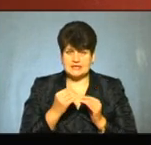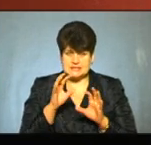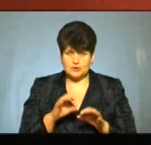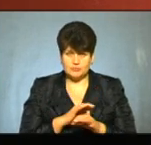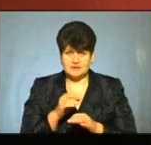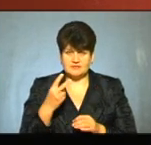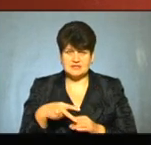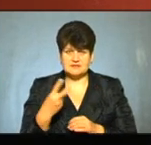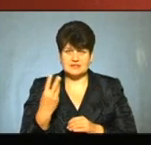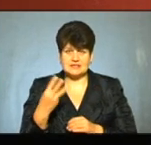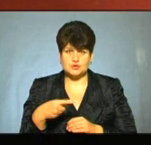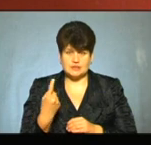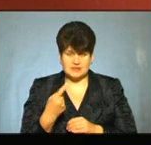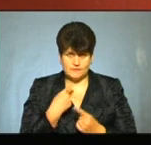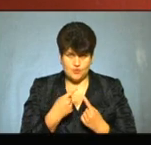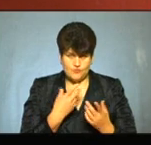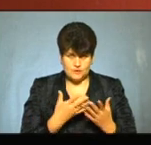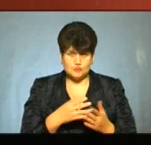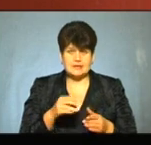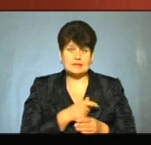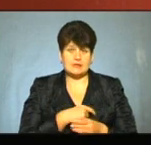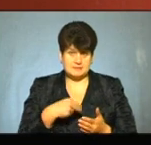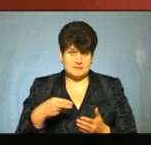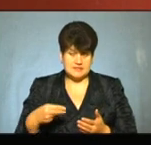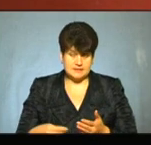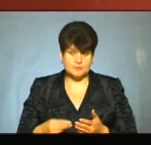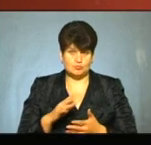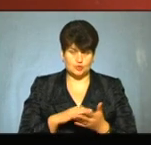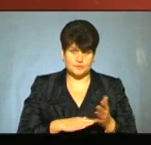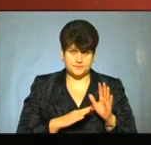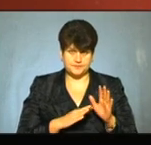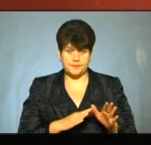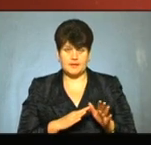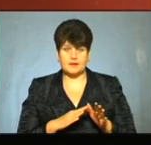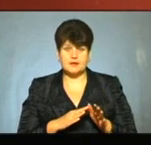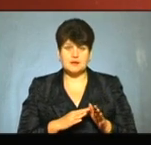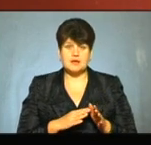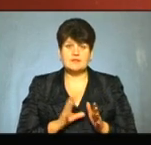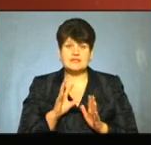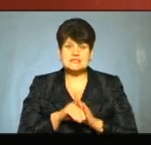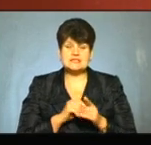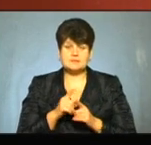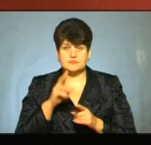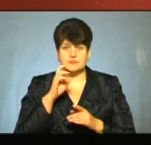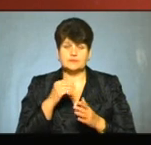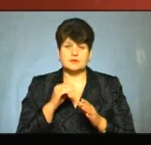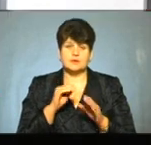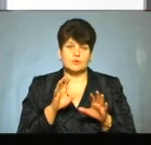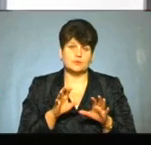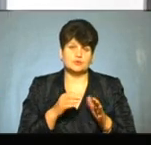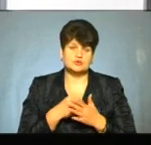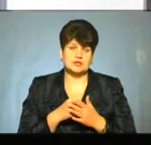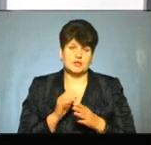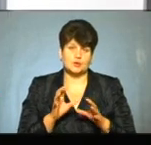22.31, про який ви говорите, що депутати підписалися. Щоб продовжити. Так, щоб внести зміни в бюджетний кодекс і зробити переконання на